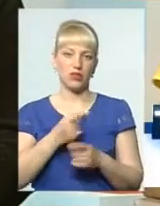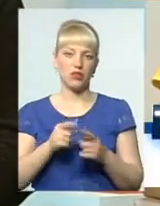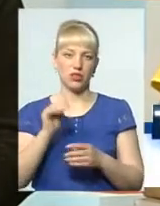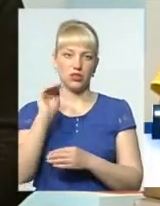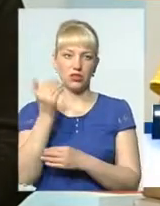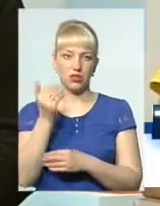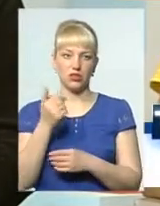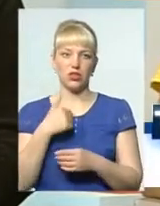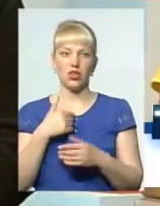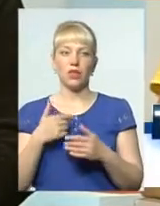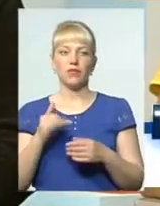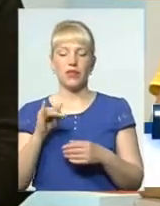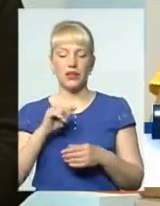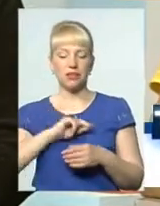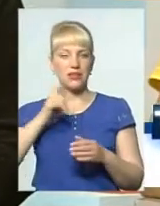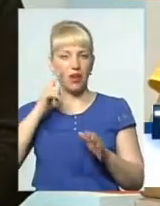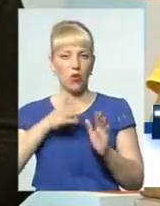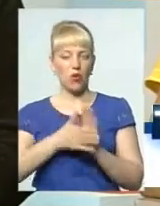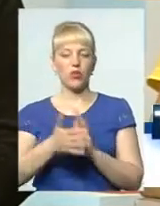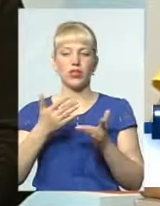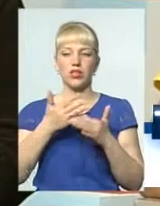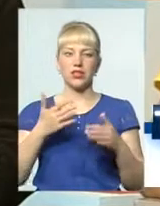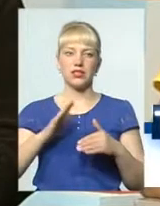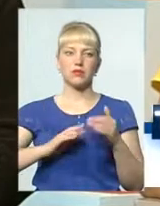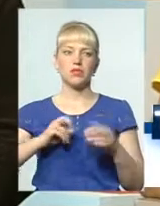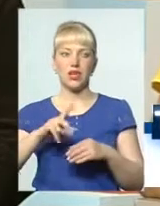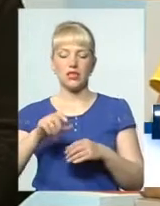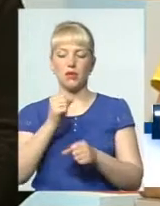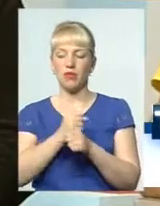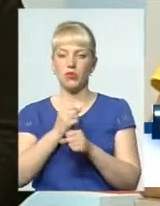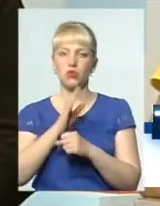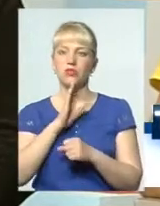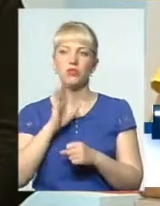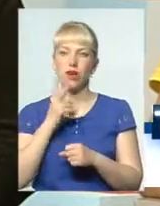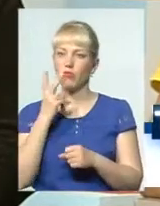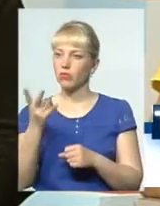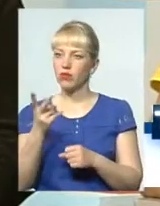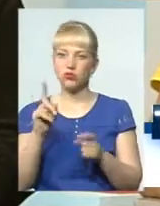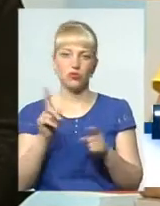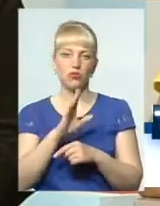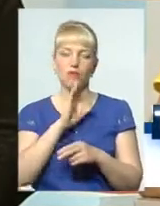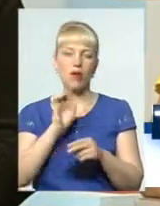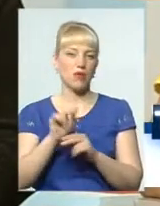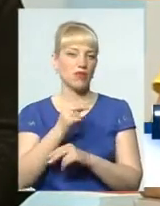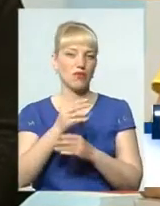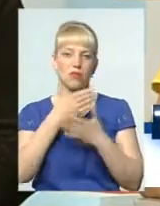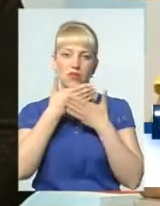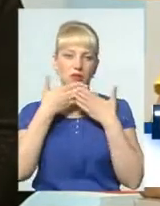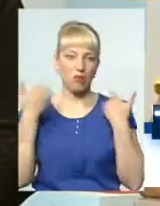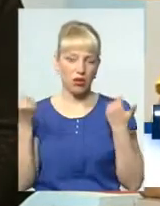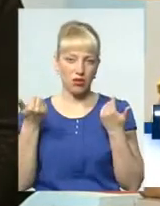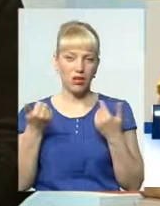різними способами. І психологи, і решта спеціалістів з нею працюють. Вони бачать, вони виправляються. це